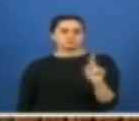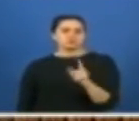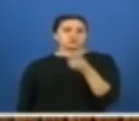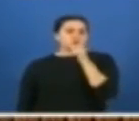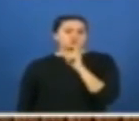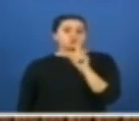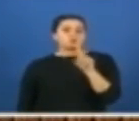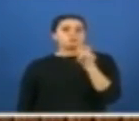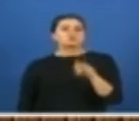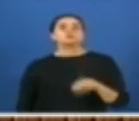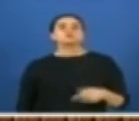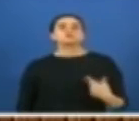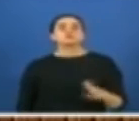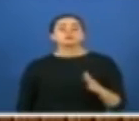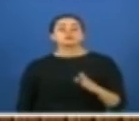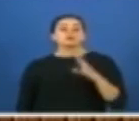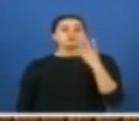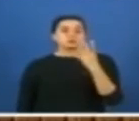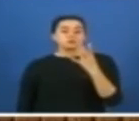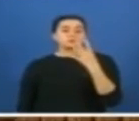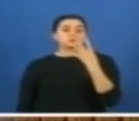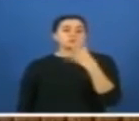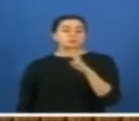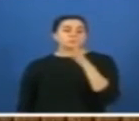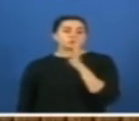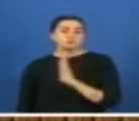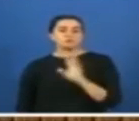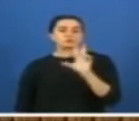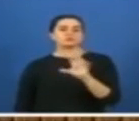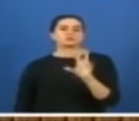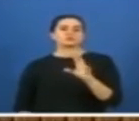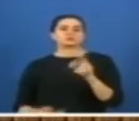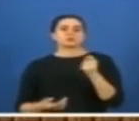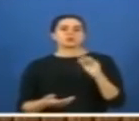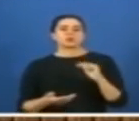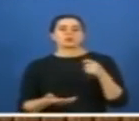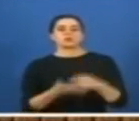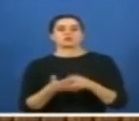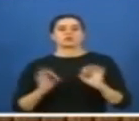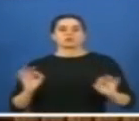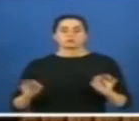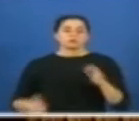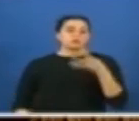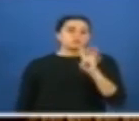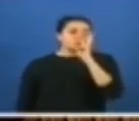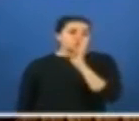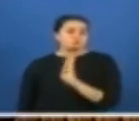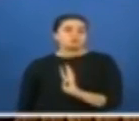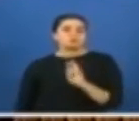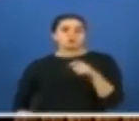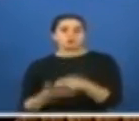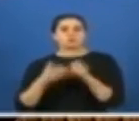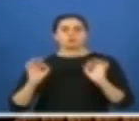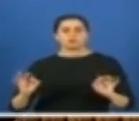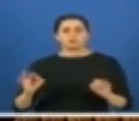Yüz on sekiz lira değil arkadaşlar. Dört bin dört yüz otuz yedi lira ödeyecek. Dört bin dört yüz otuz yedi lira.